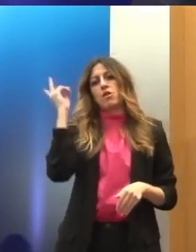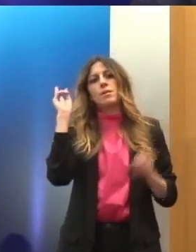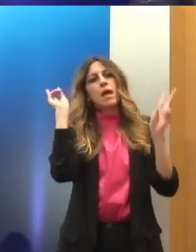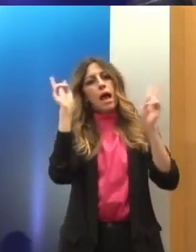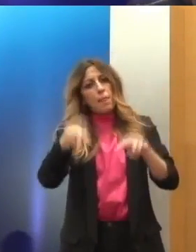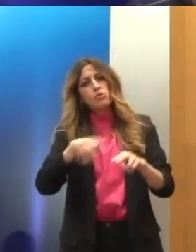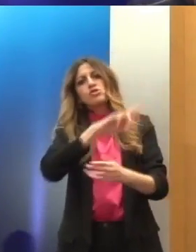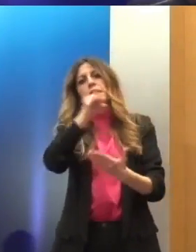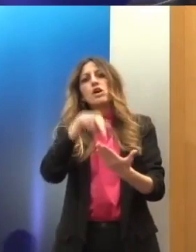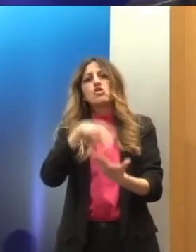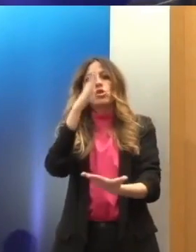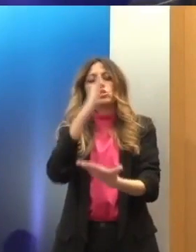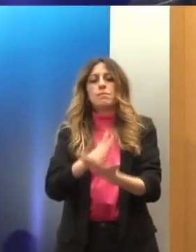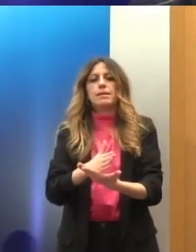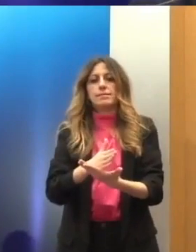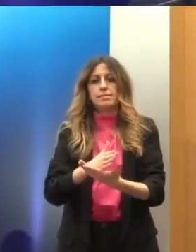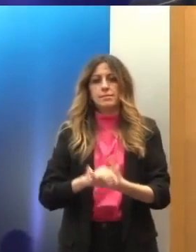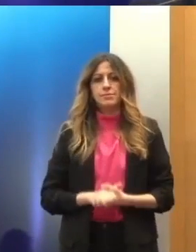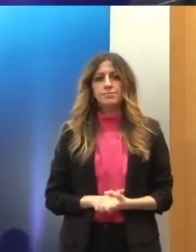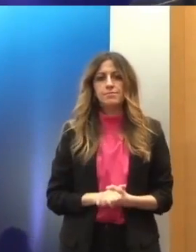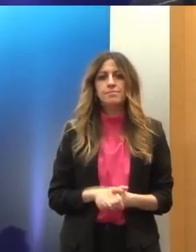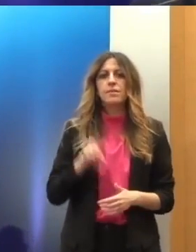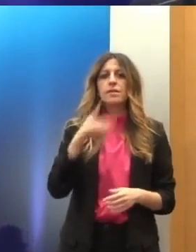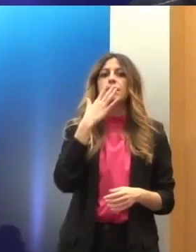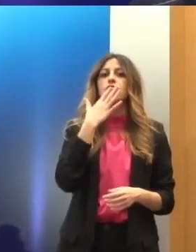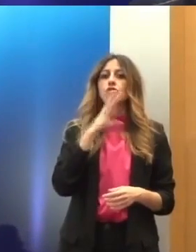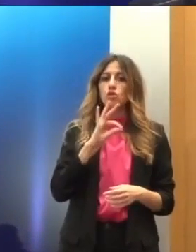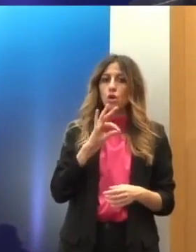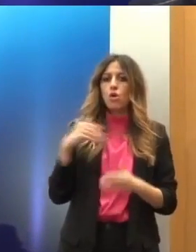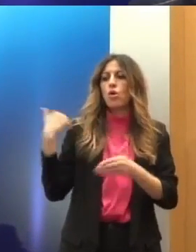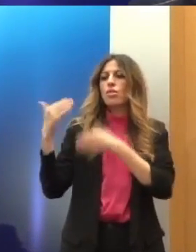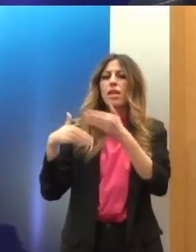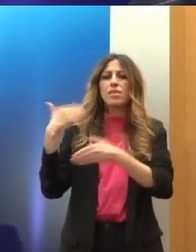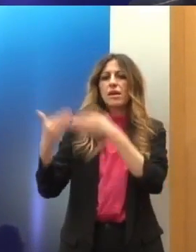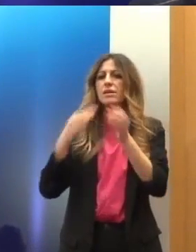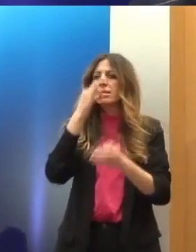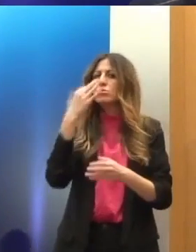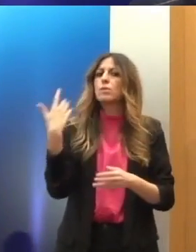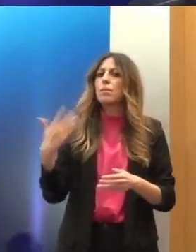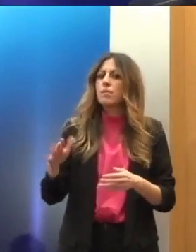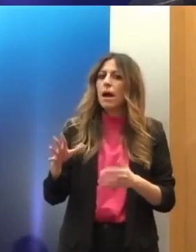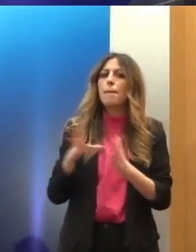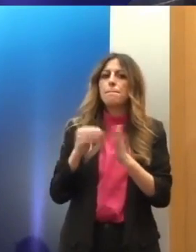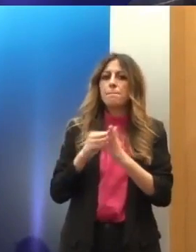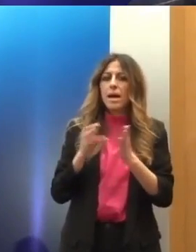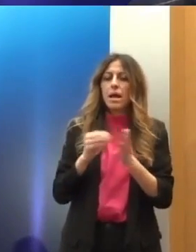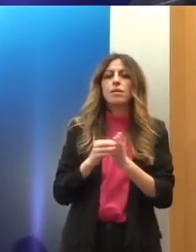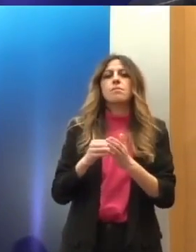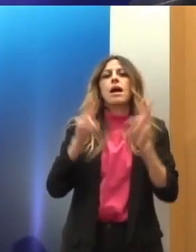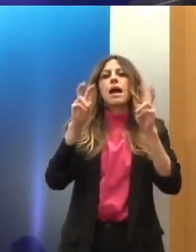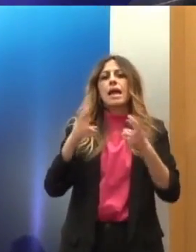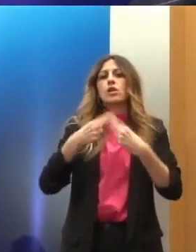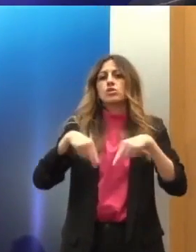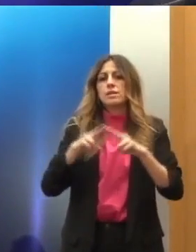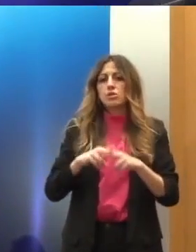γι' αυτό το λόγο, στις διαδικασίες για τις οποίες έγινε ήδη λόγος, στην διαδικασία ενώπιον της Επιτροπής Ανθρωπίνων Δικαιωμάτων,